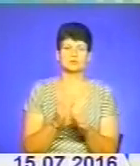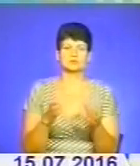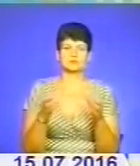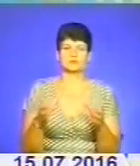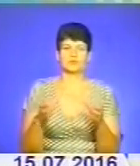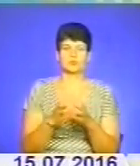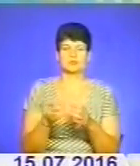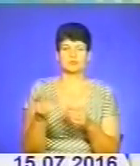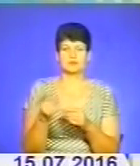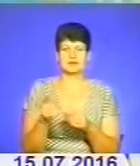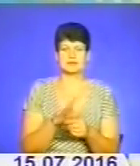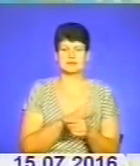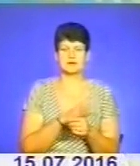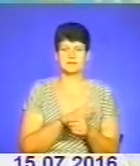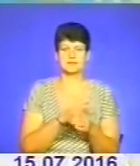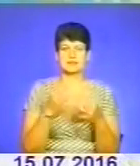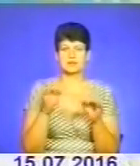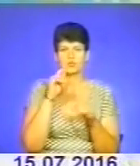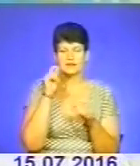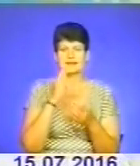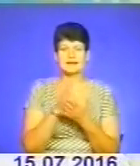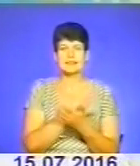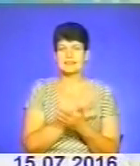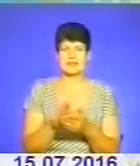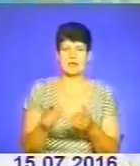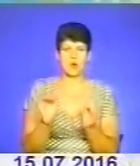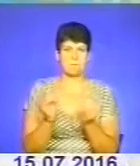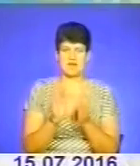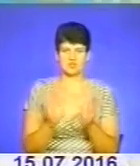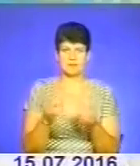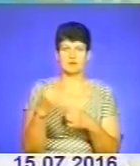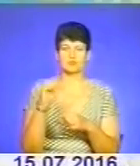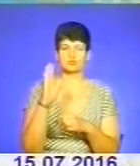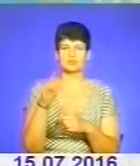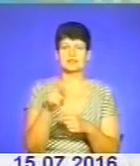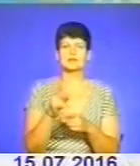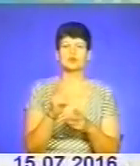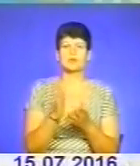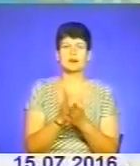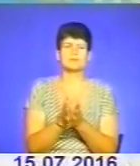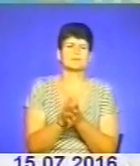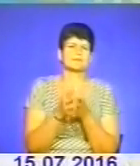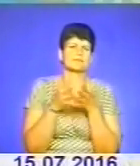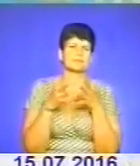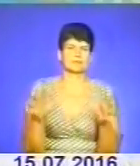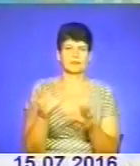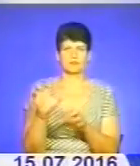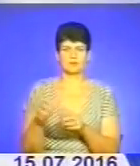«Тернопілля. Скарб Незалежної країни» є необмежена. І, власне, переможцями стануть ті, хто завантажить найбільше таких фотографій.